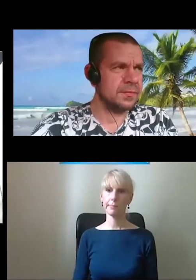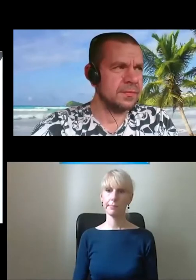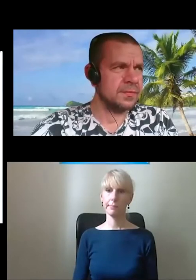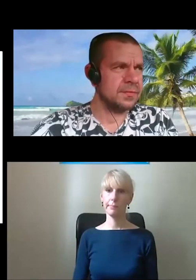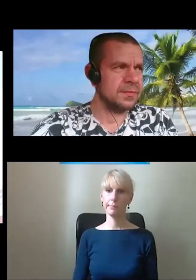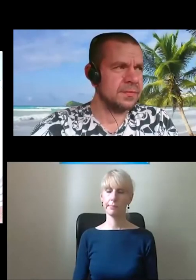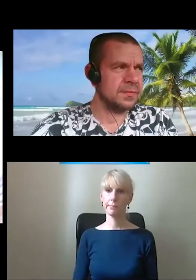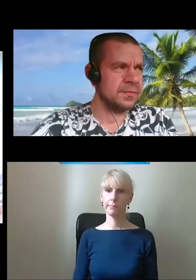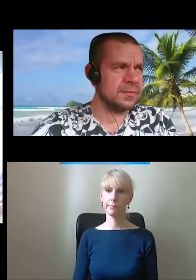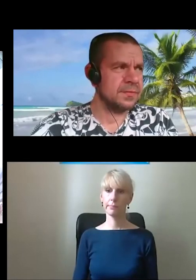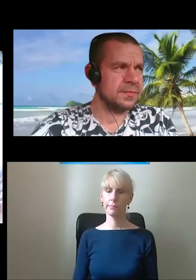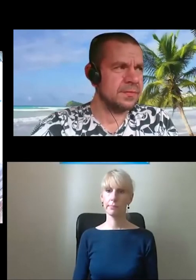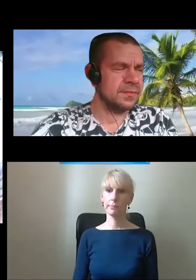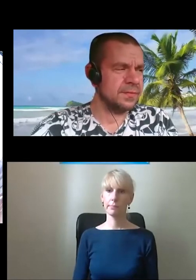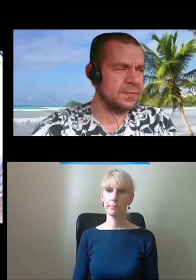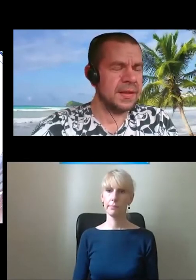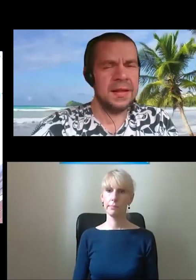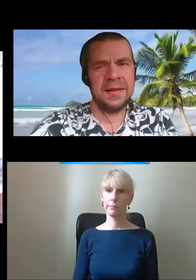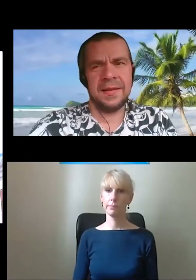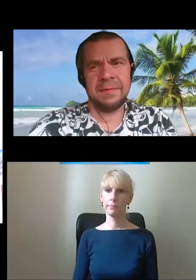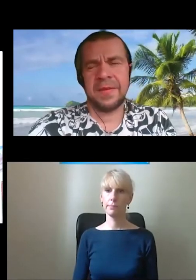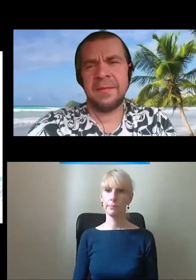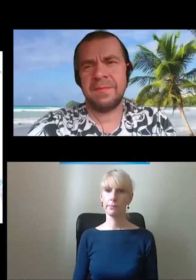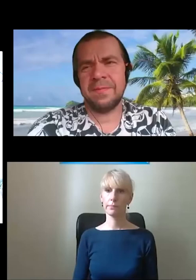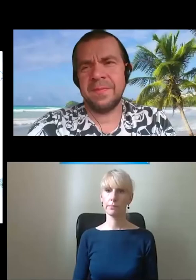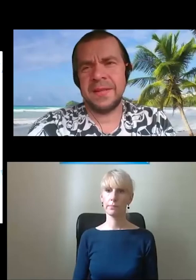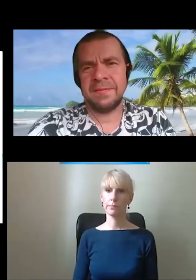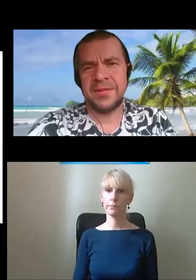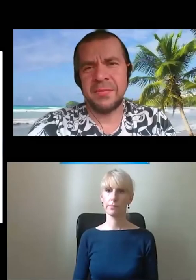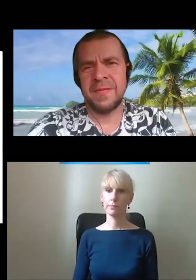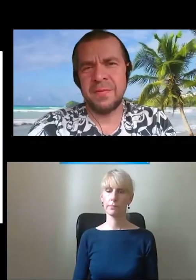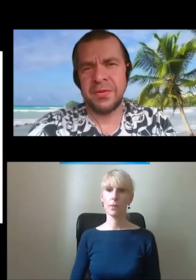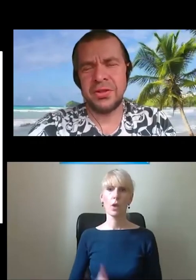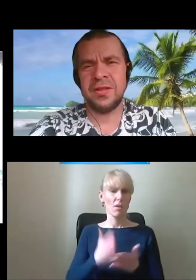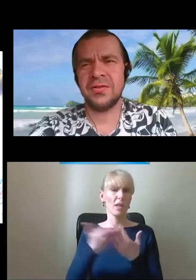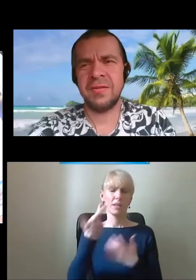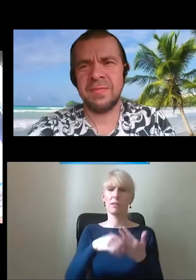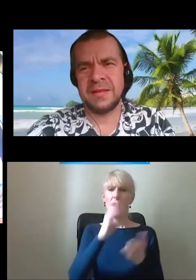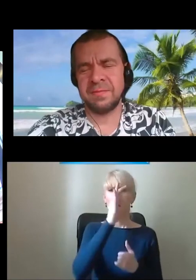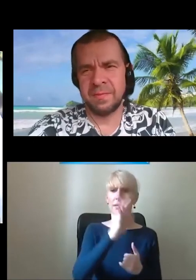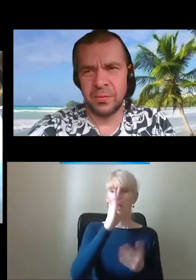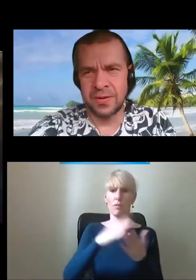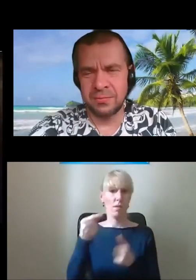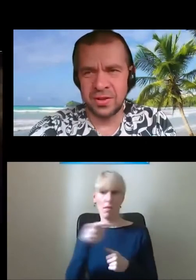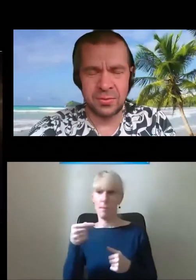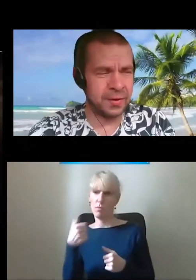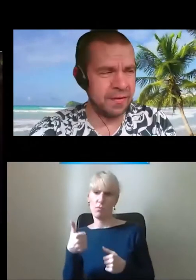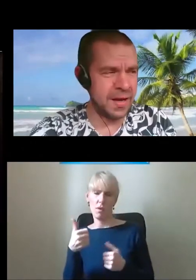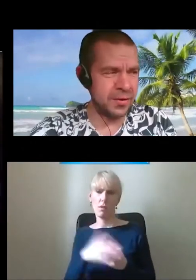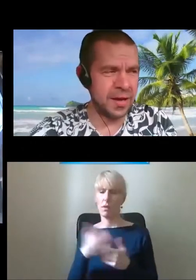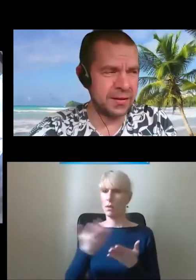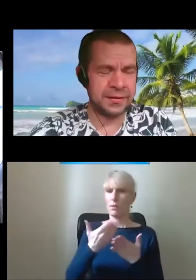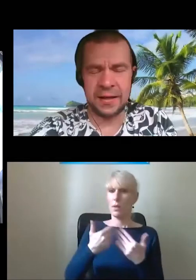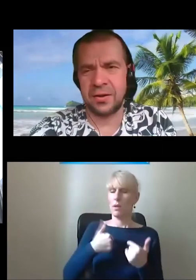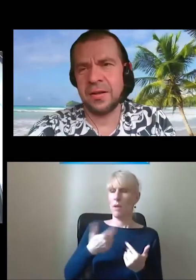tu nigdzie nie jest na zero, to jesteśmy na zero. jesteśmy na minut jeden teraz. To jest na zero. Ja chciałbym wam powiedzieć tylko, że ja uważam się, że człowieka